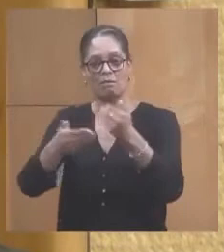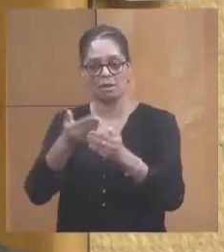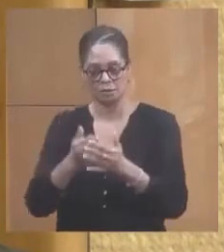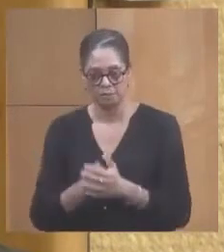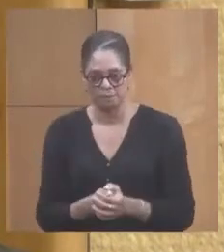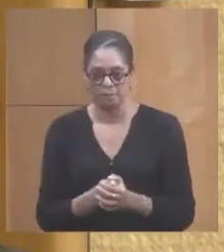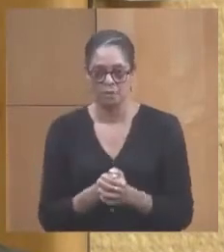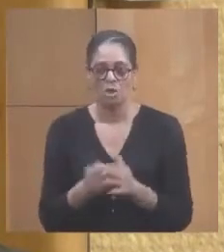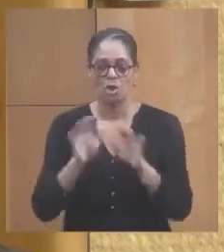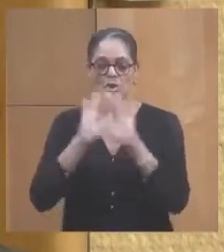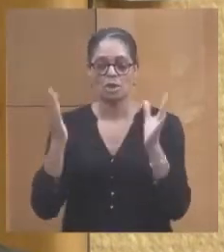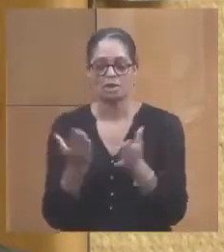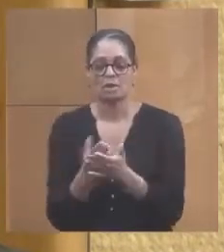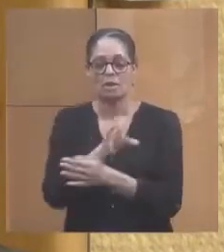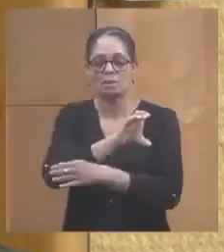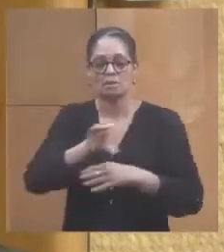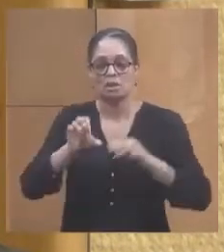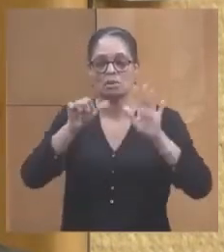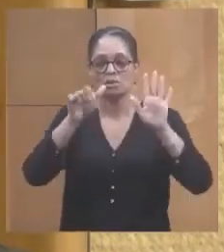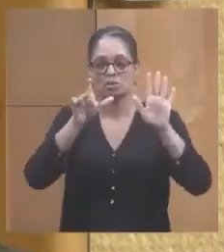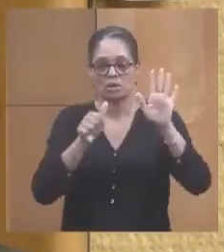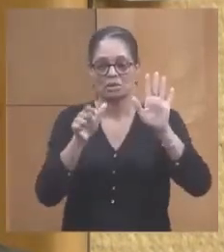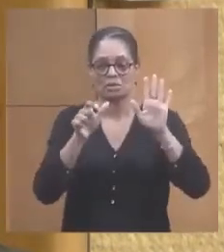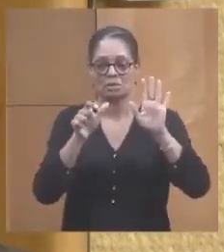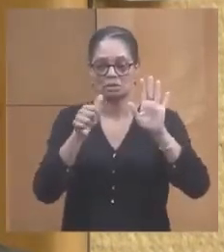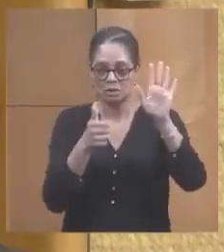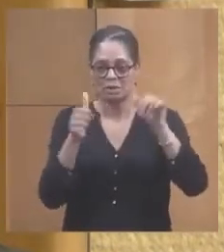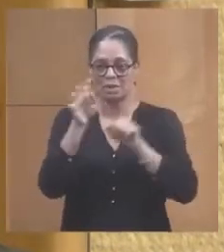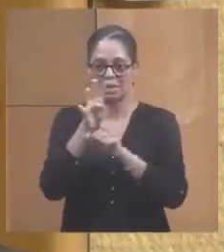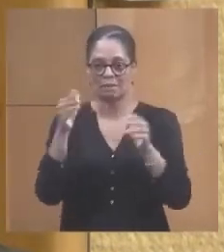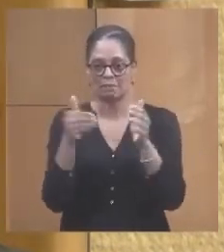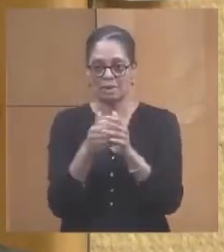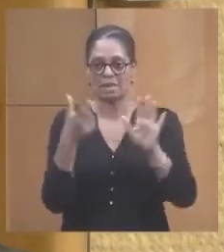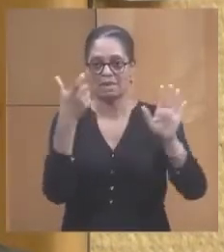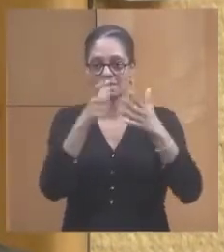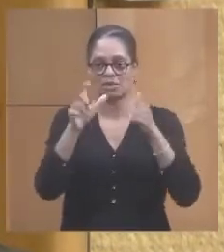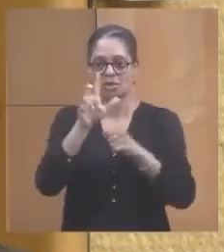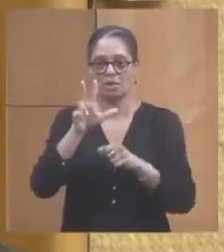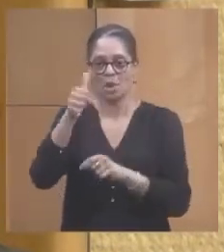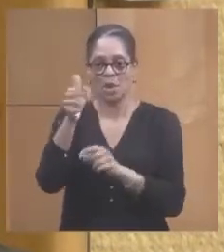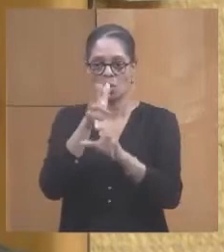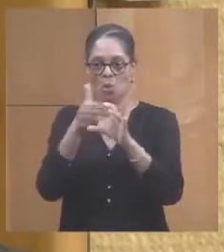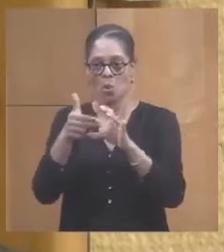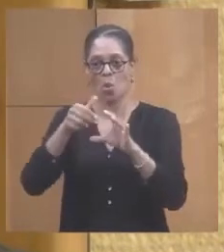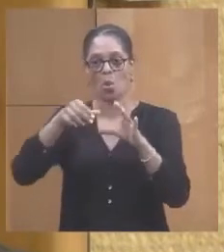pour un montant total de 164 731 euros hors taxes.